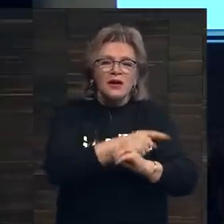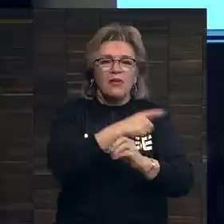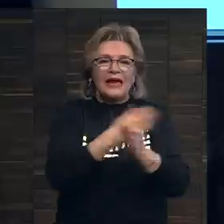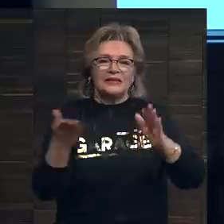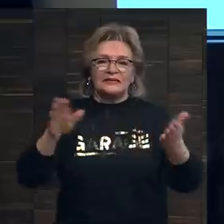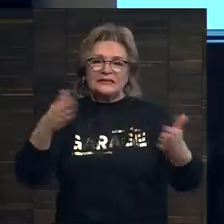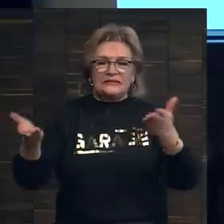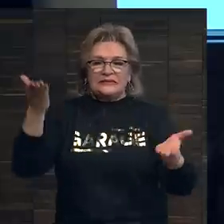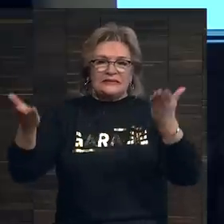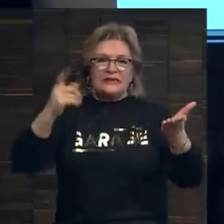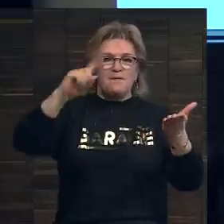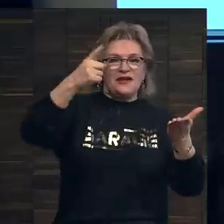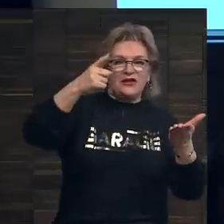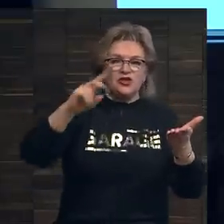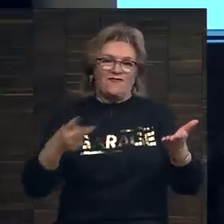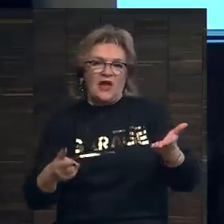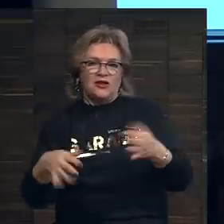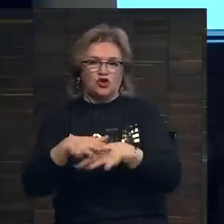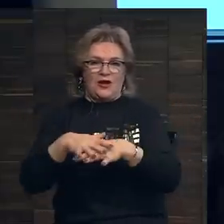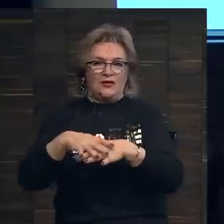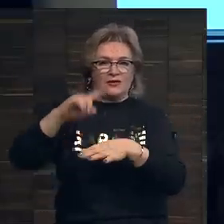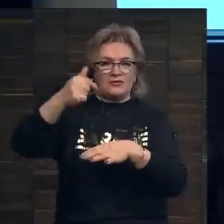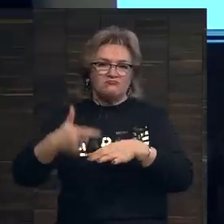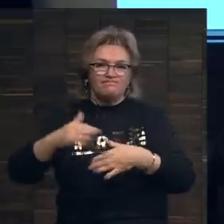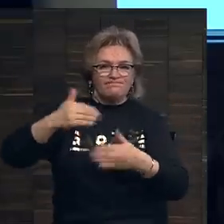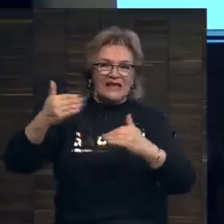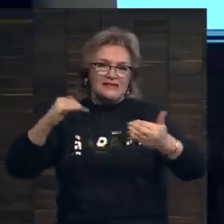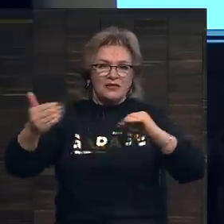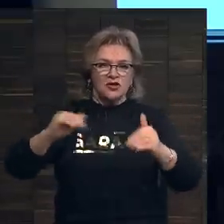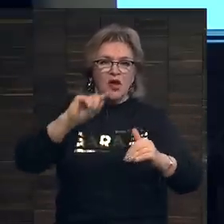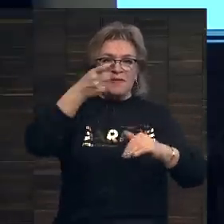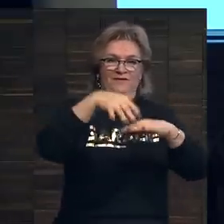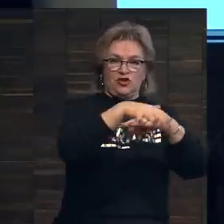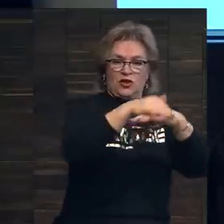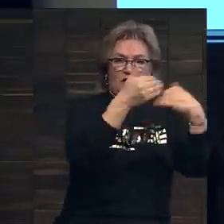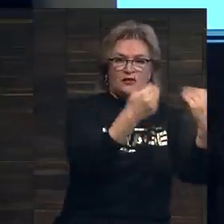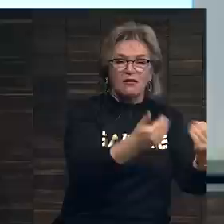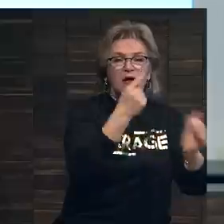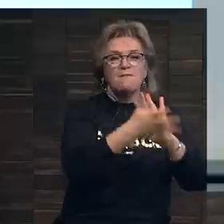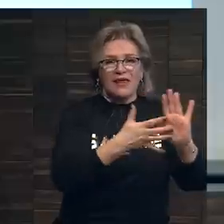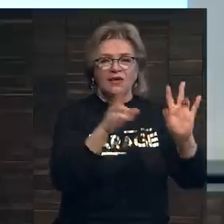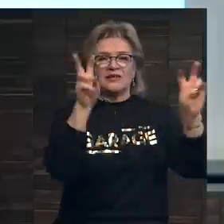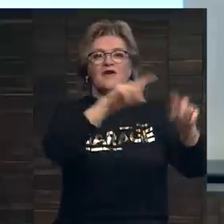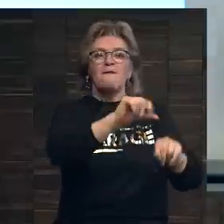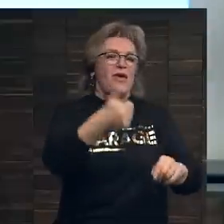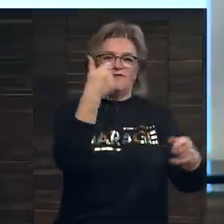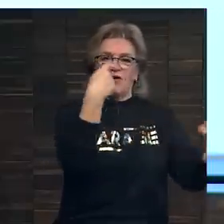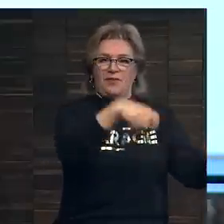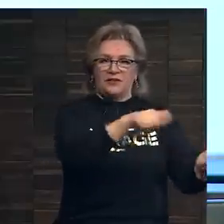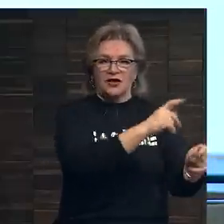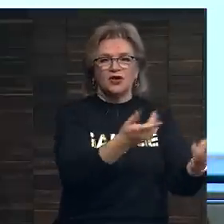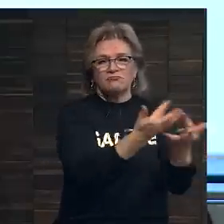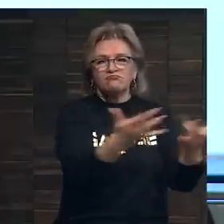соотношение первичных и вторичных рынков. Первичный рынок, понятно из названия, это первая продажа